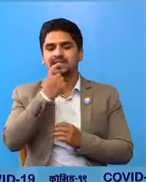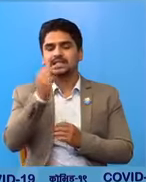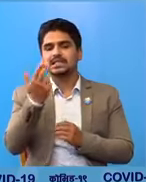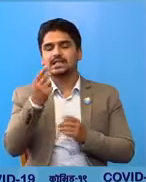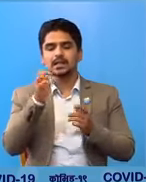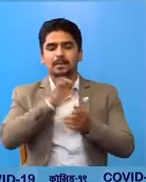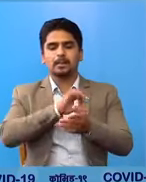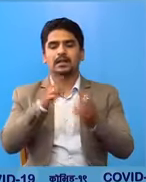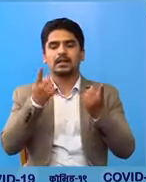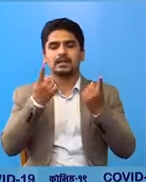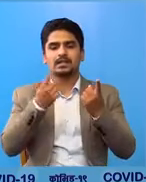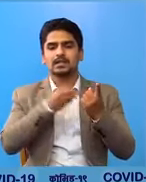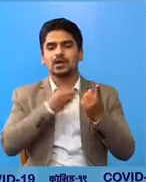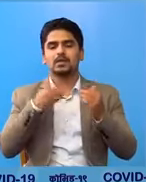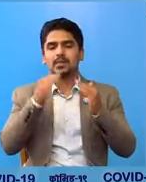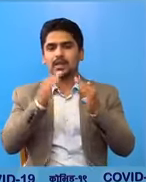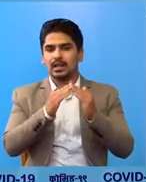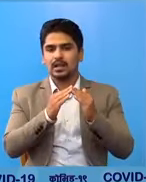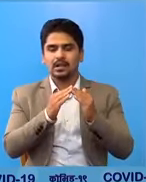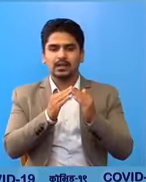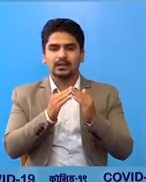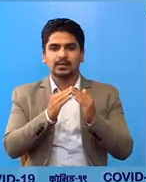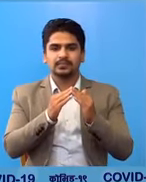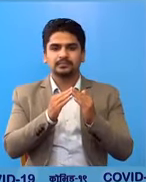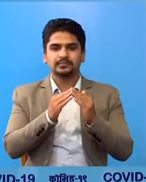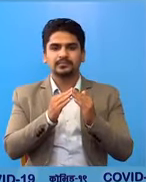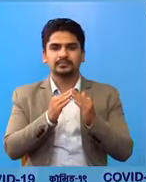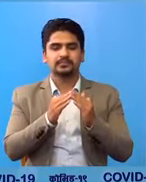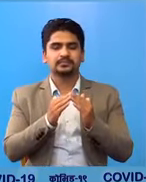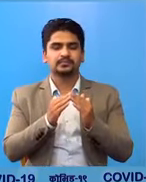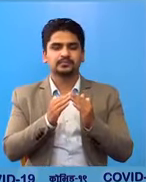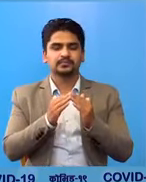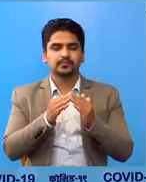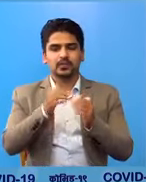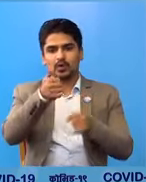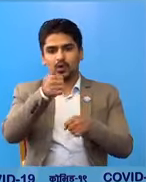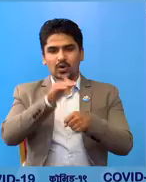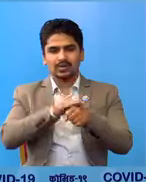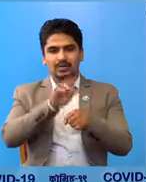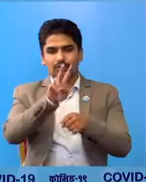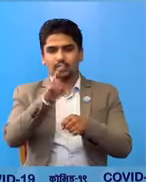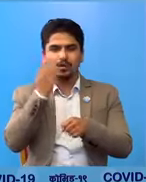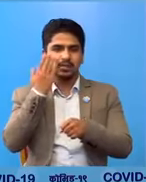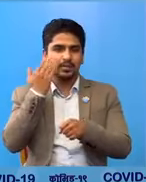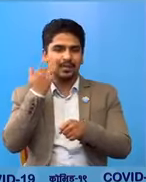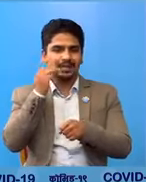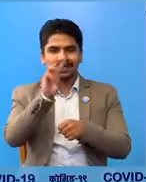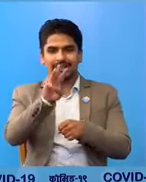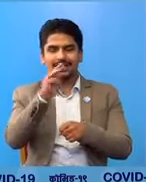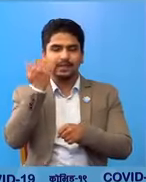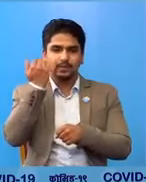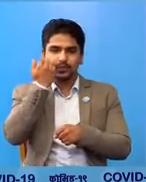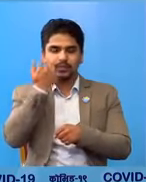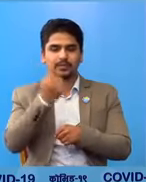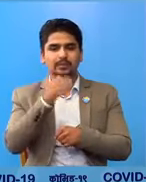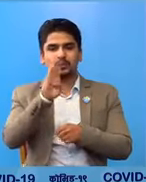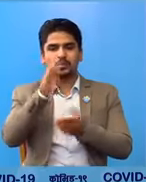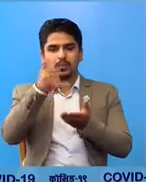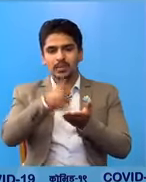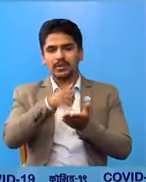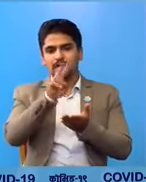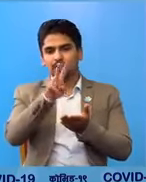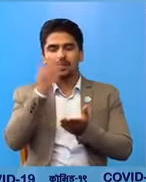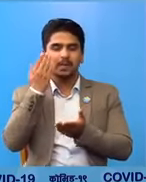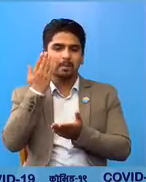प्रादेशिक अस्पताल प्रयोक्साला मां अचाम का दुई महिलार तीन पुरूस बजां का